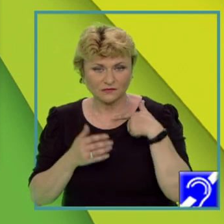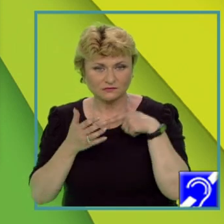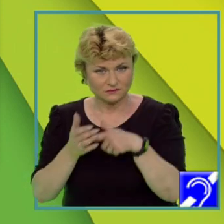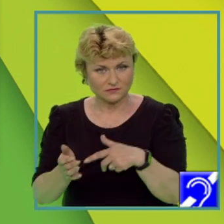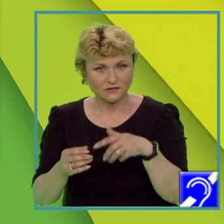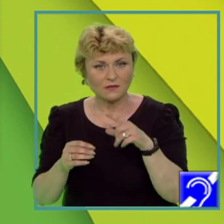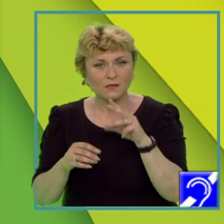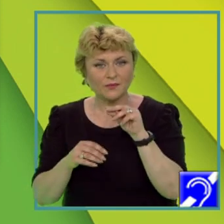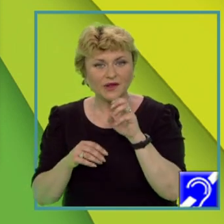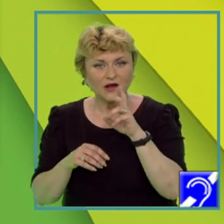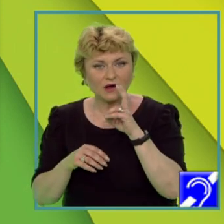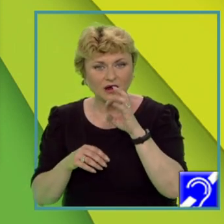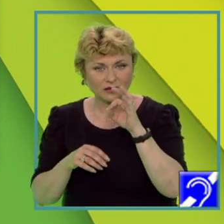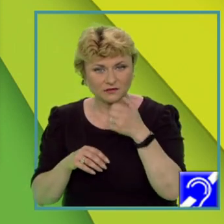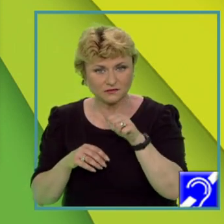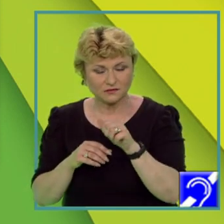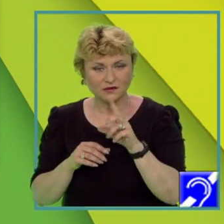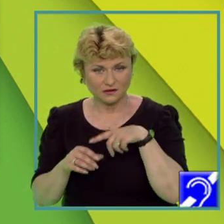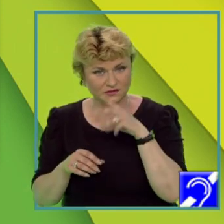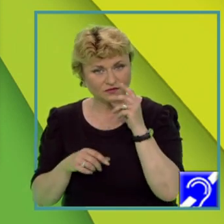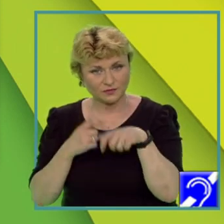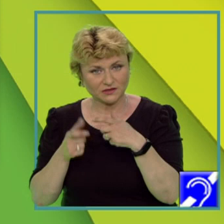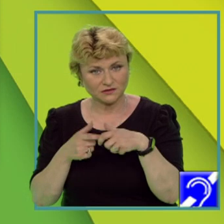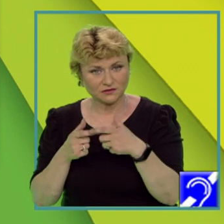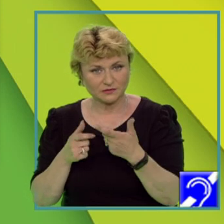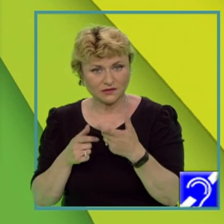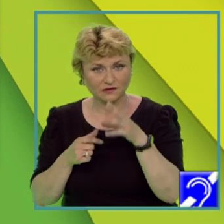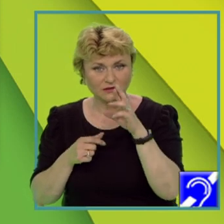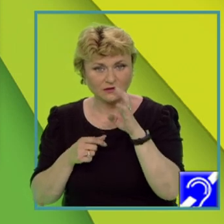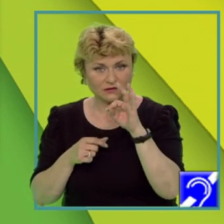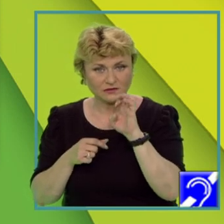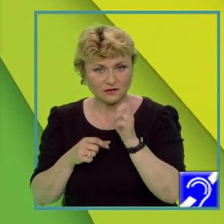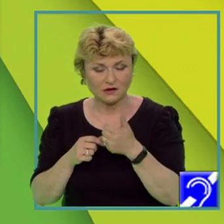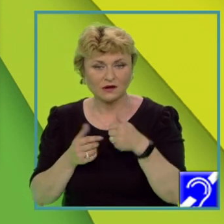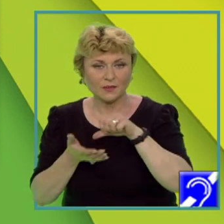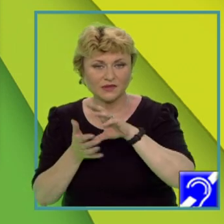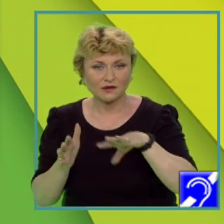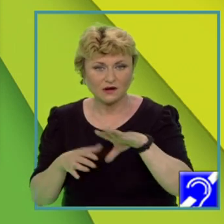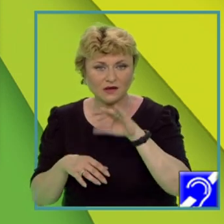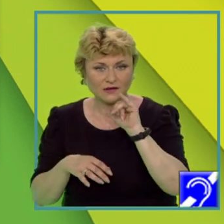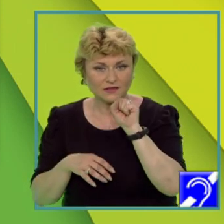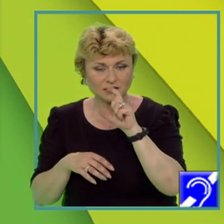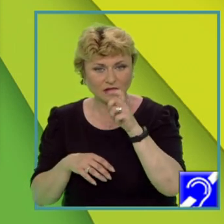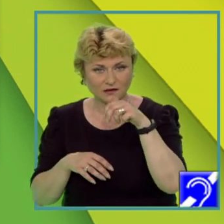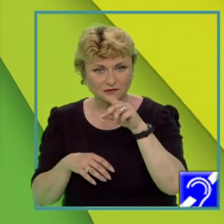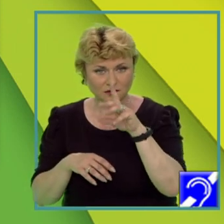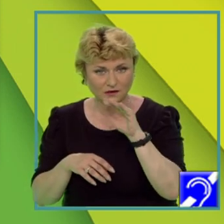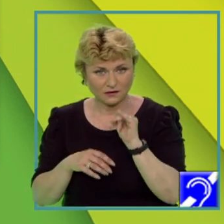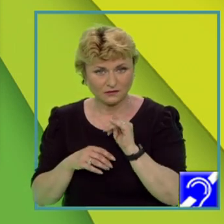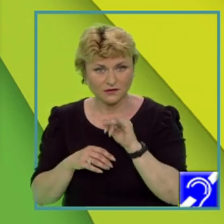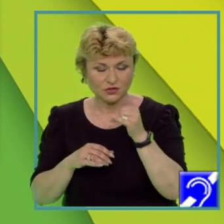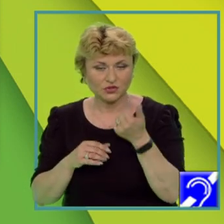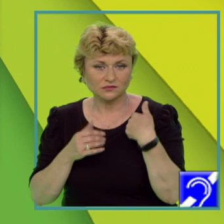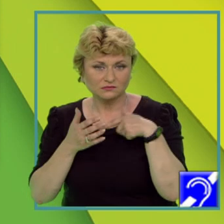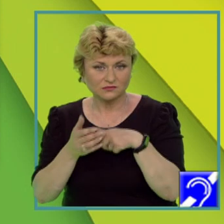hartă numărul 10. Este vorba despre Reykjavik, capitala Islandei. În Islanda se manifestă un